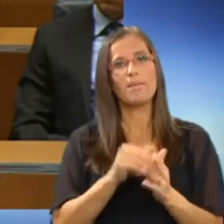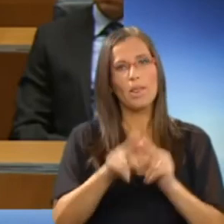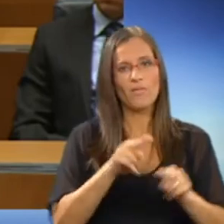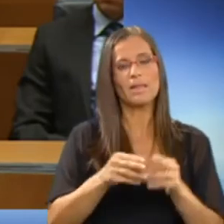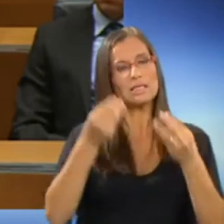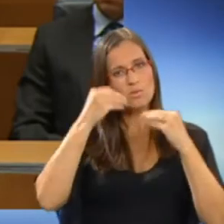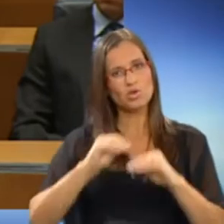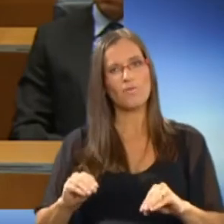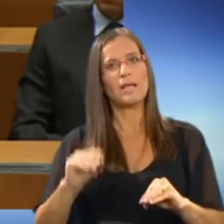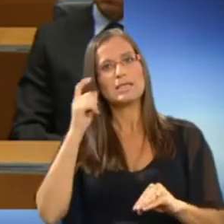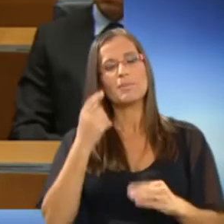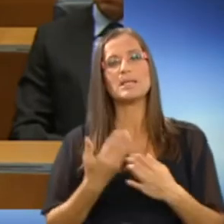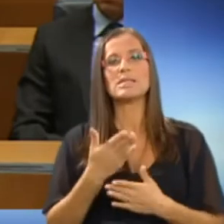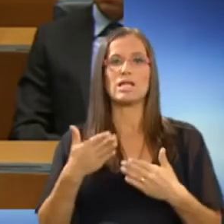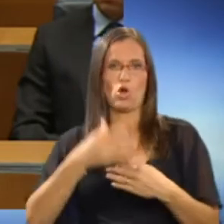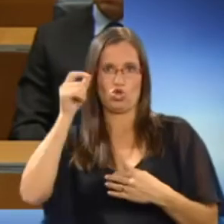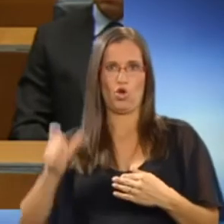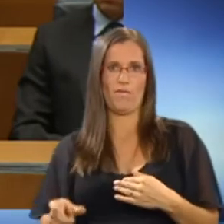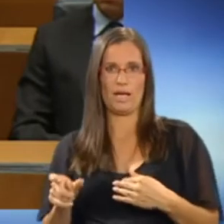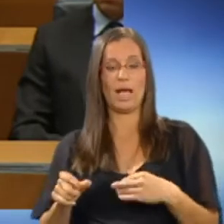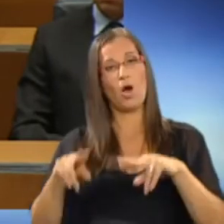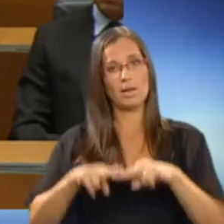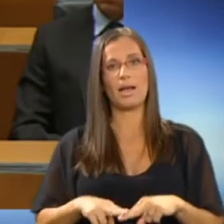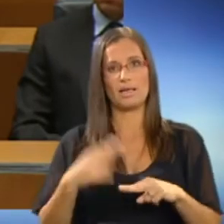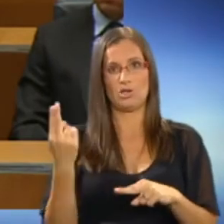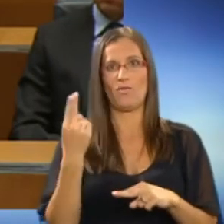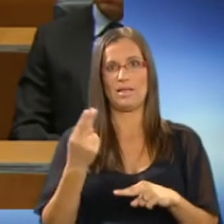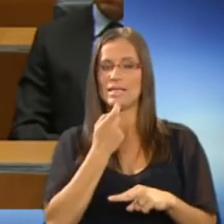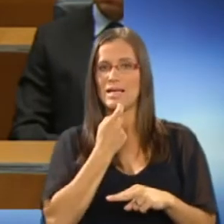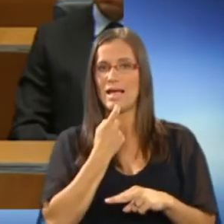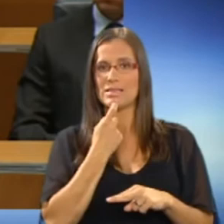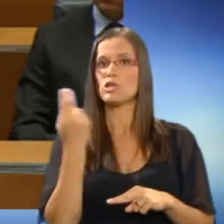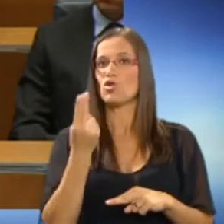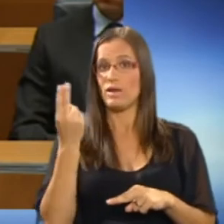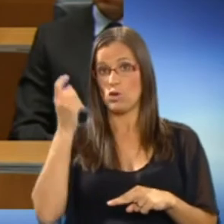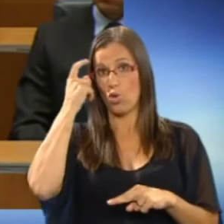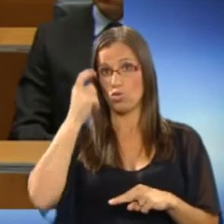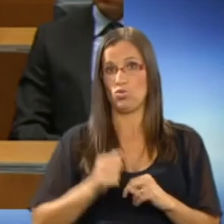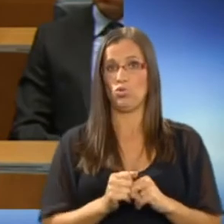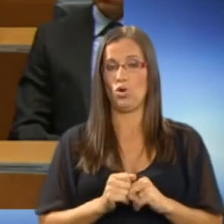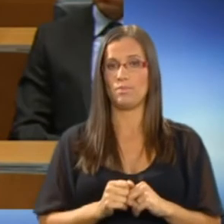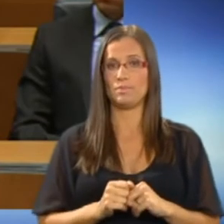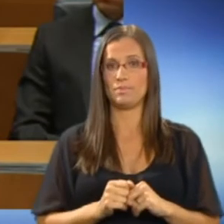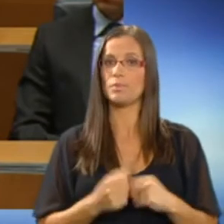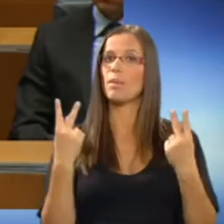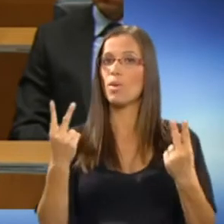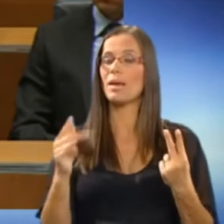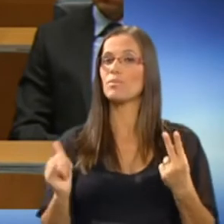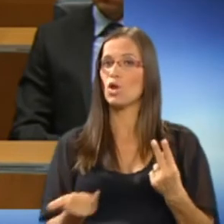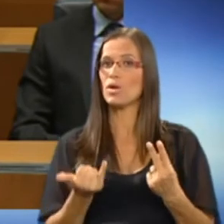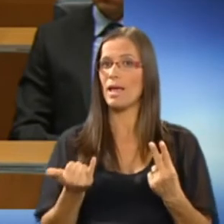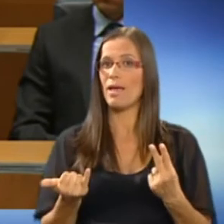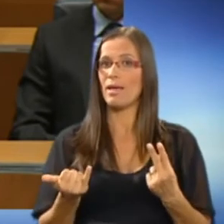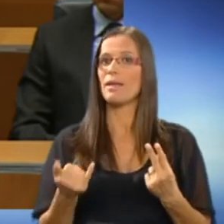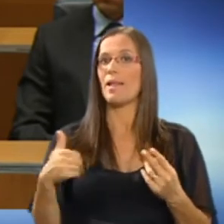spoštovati, skrbeti za sočloveka, ohranjati slovenski jezik, slovensko kulturo. Pomembno je